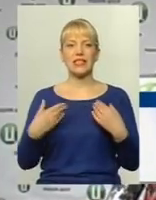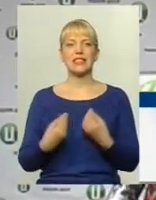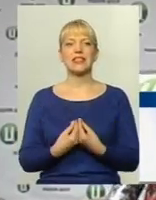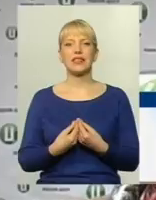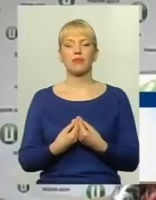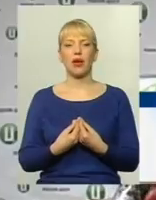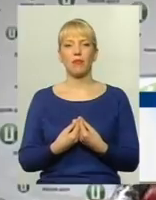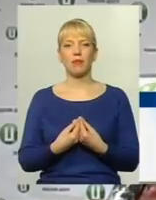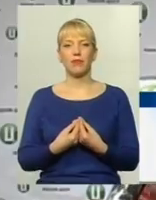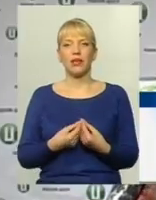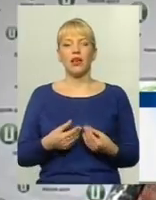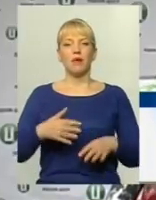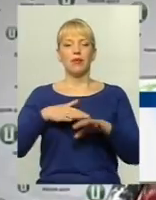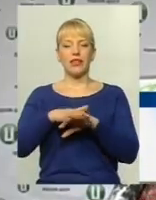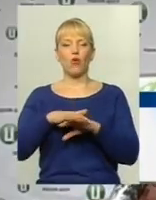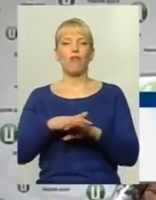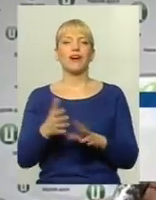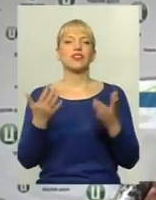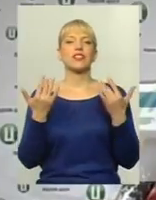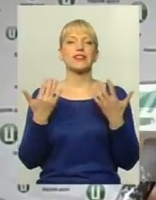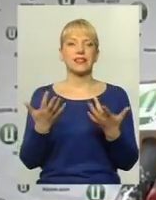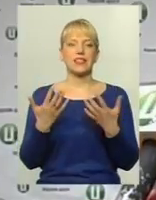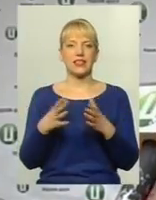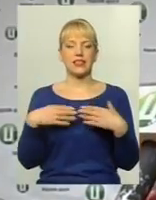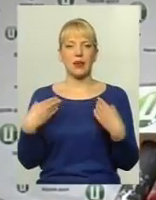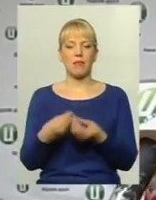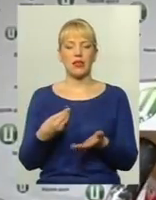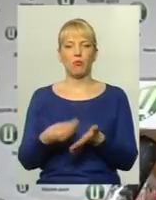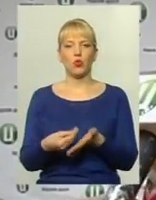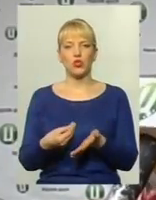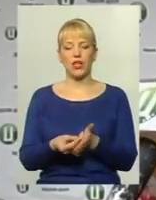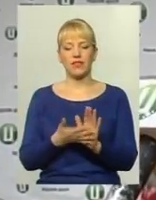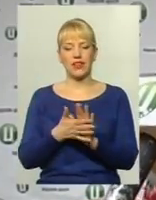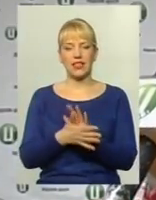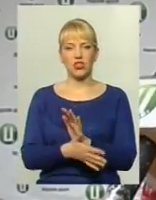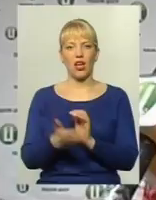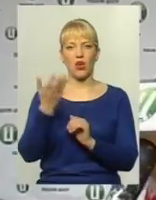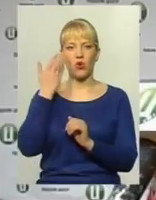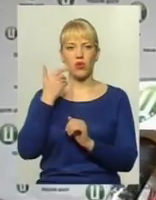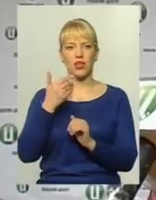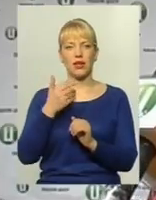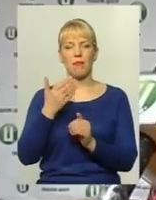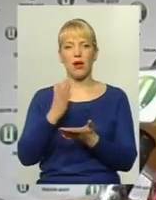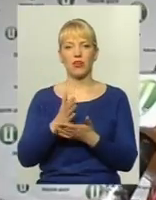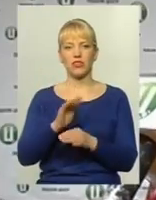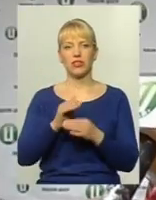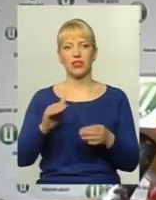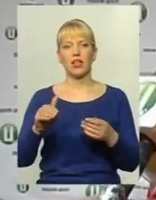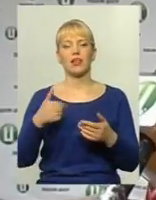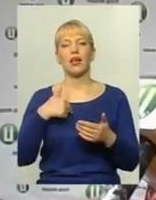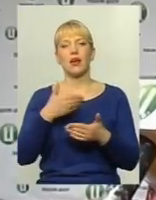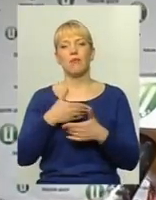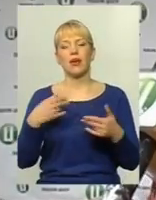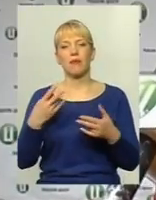підрахувавши, скільки сімейний бюджет витрачає, коли має дітей, ми, в принципі,